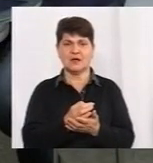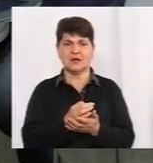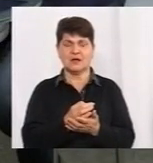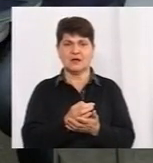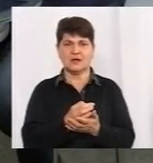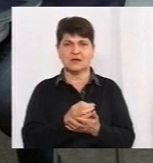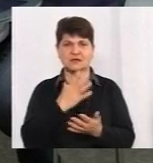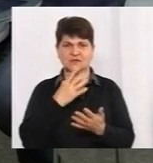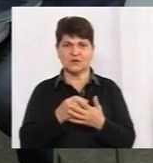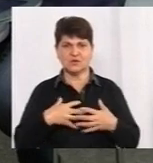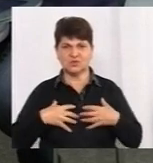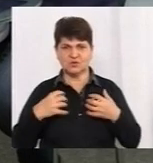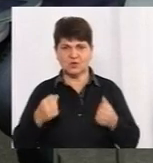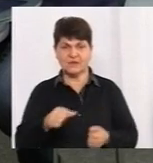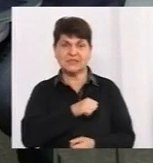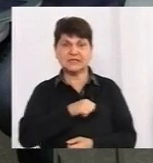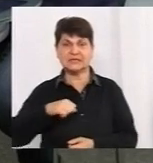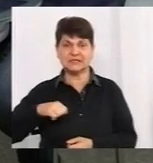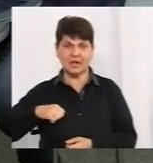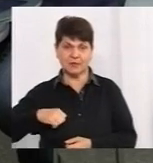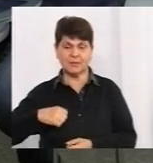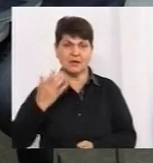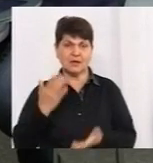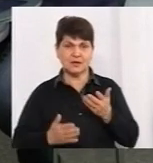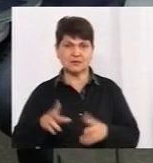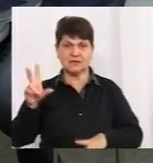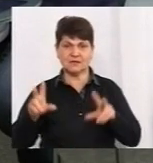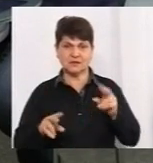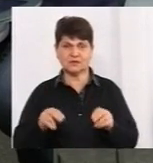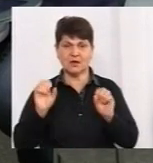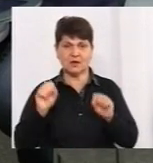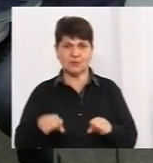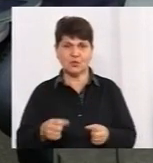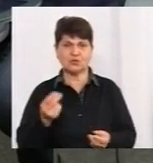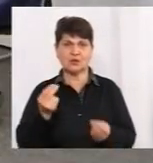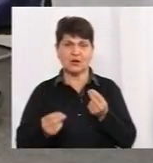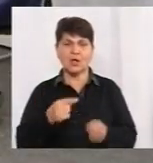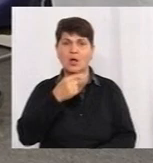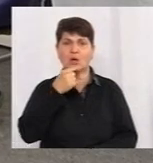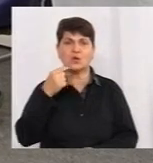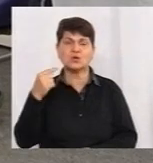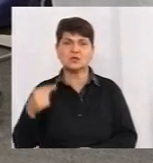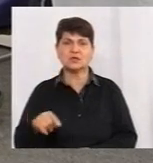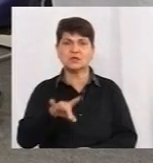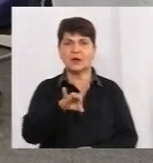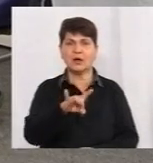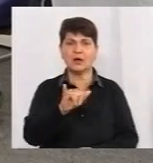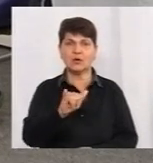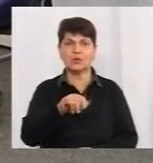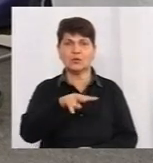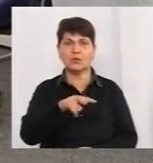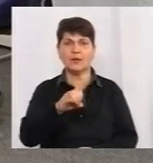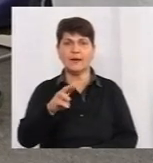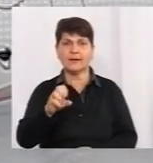Якщо ви вважаєте, що можна грати в таку російську рулетку, так,